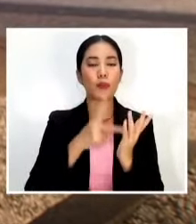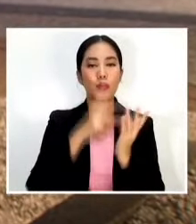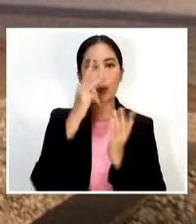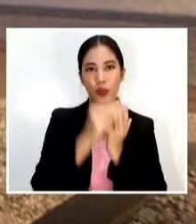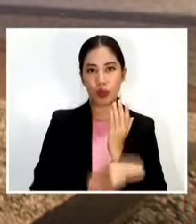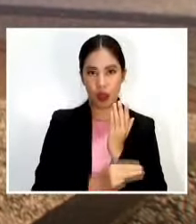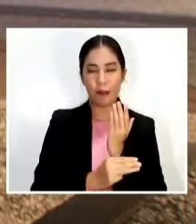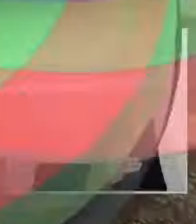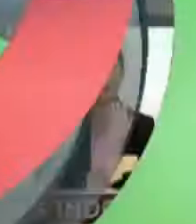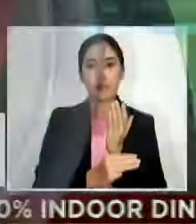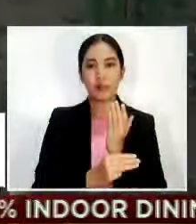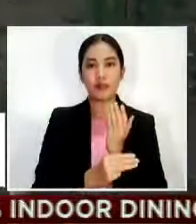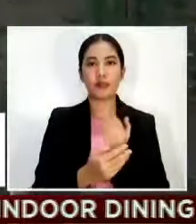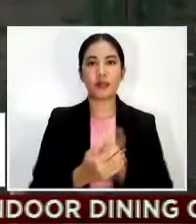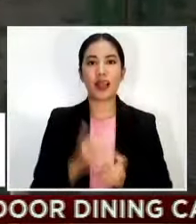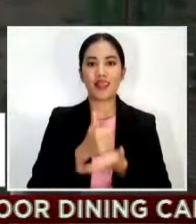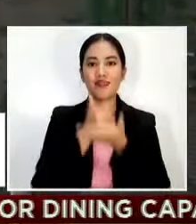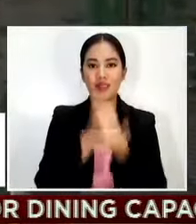Pilipino